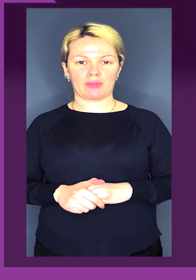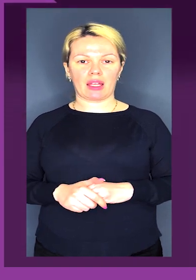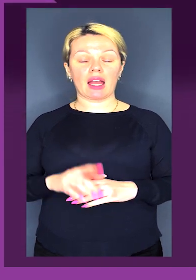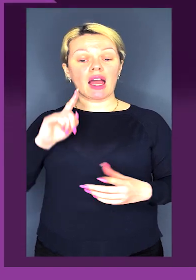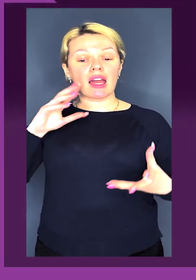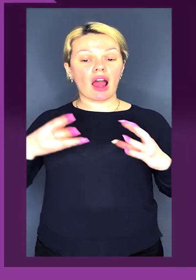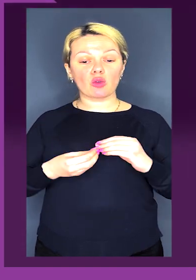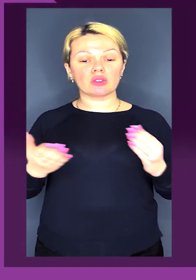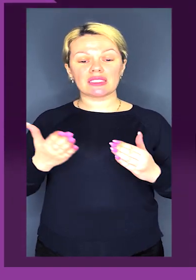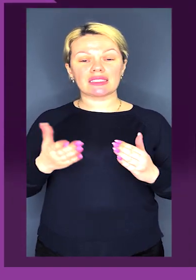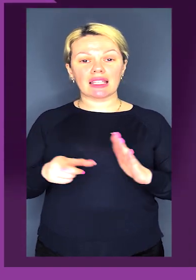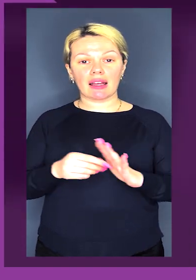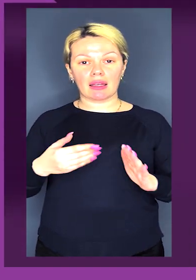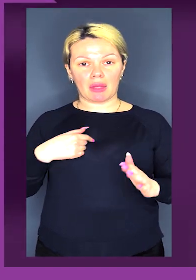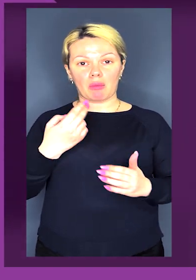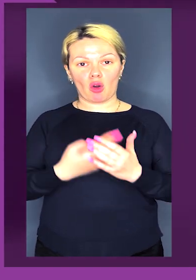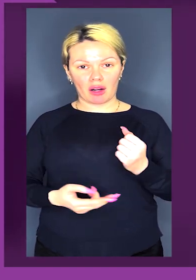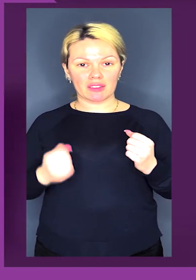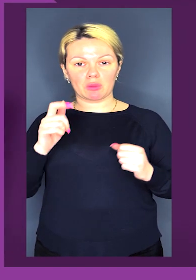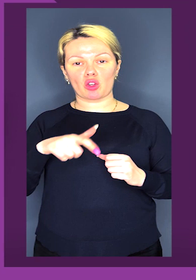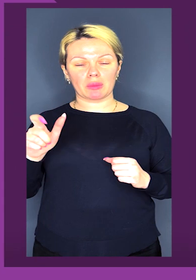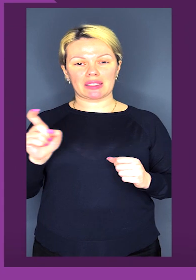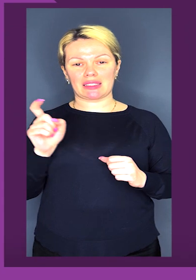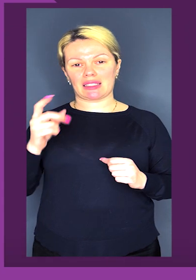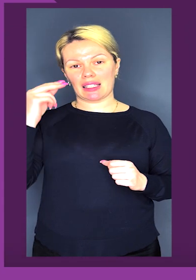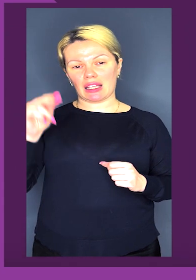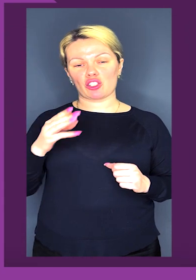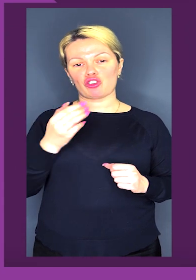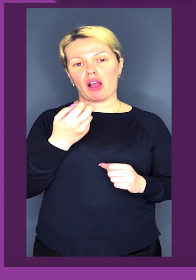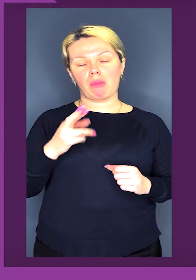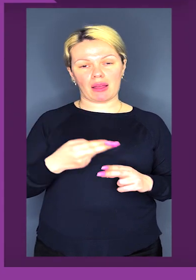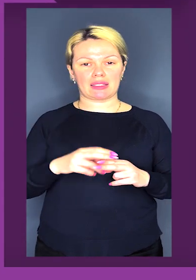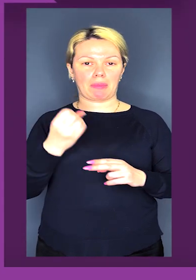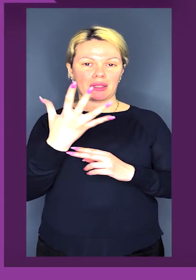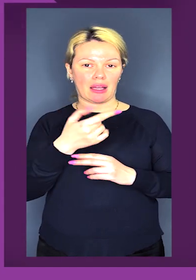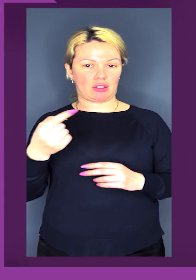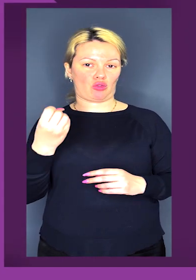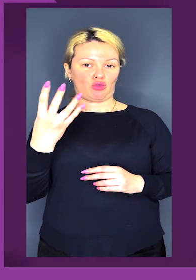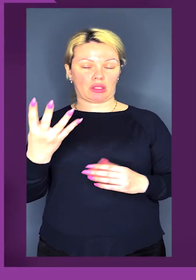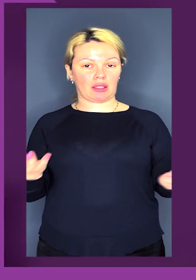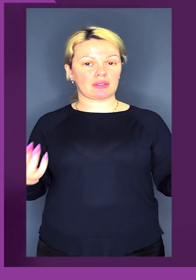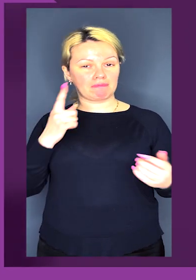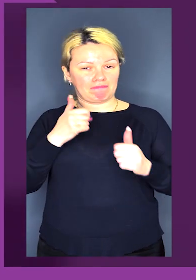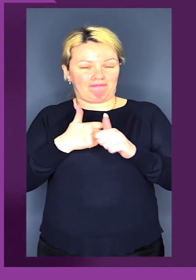Рахунок, з яким я програв спортсмену з Китаю на шаблі, був 15-14.